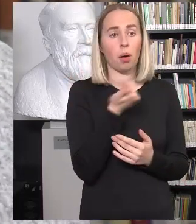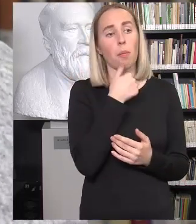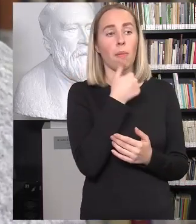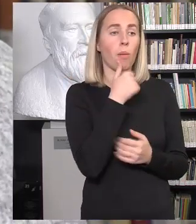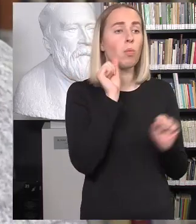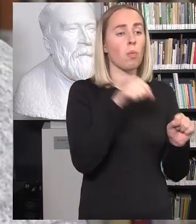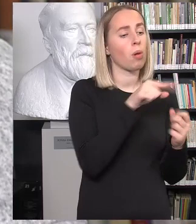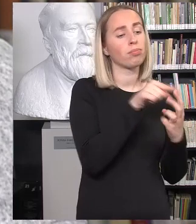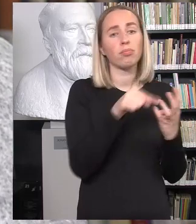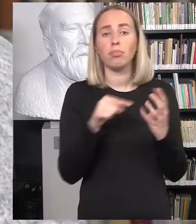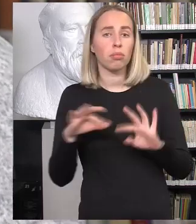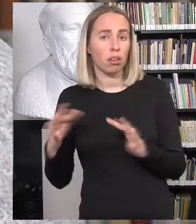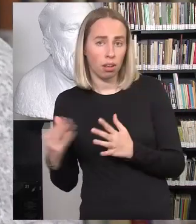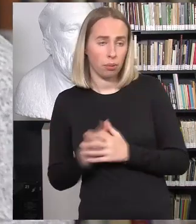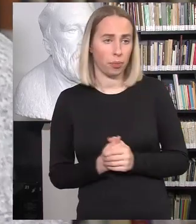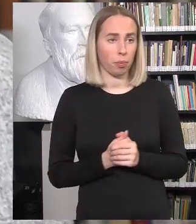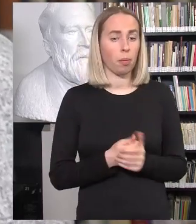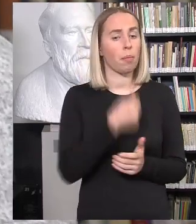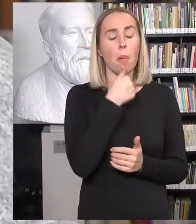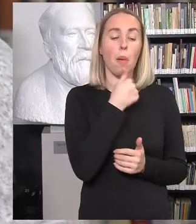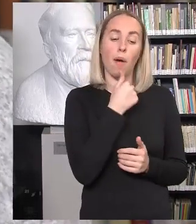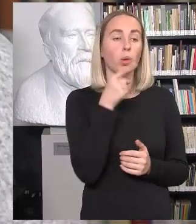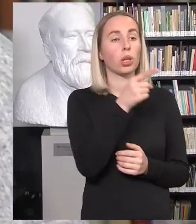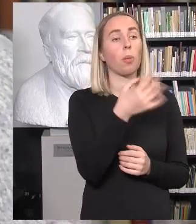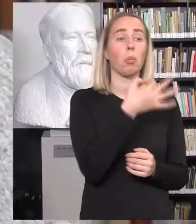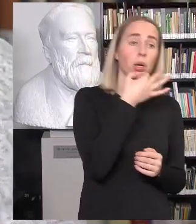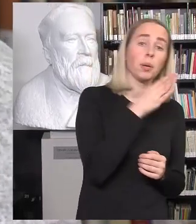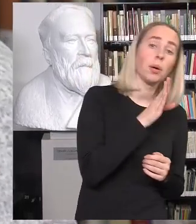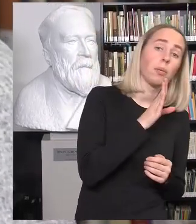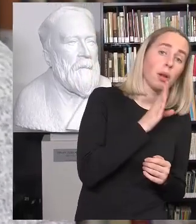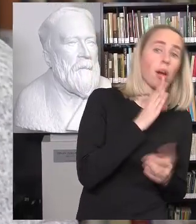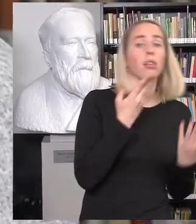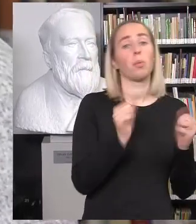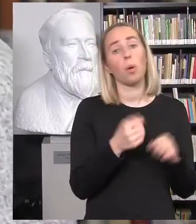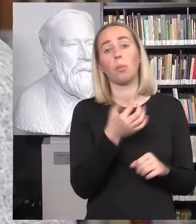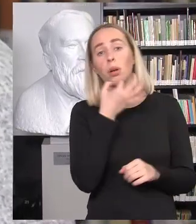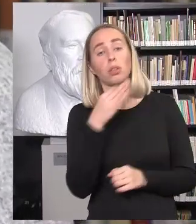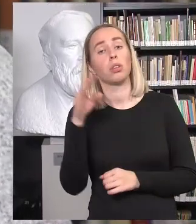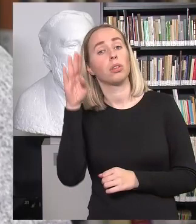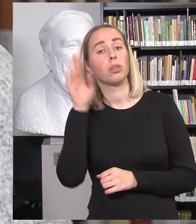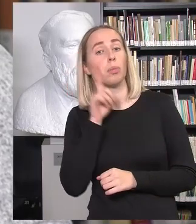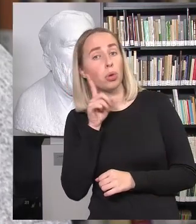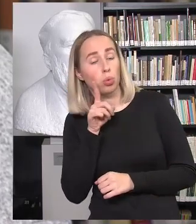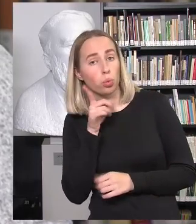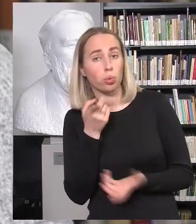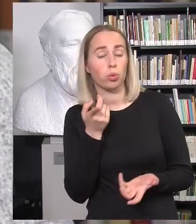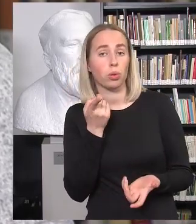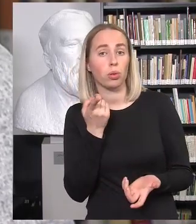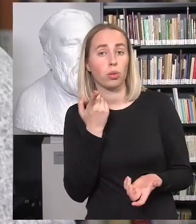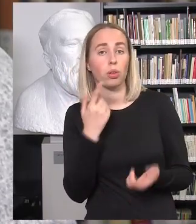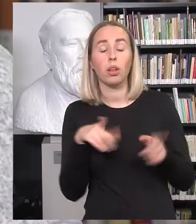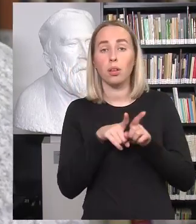kad gali kartais būti, kad tau patinka berniukas, kad patinka mergėti, kad gali būti, jog